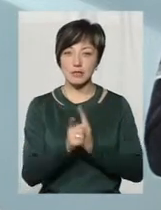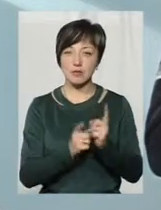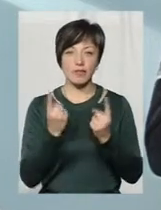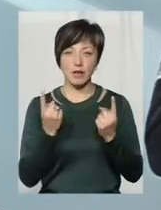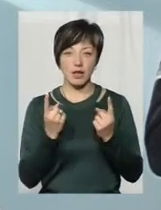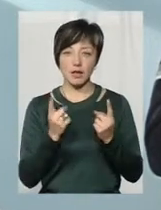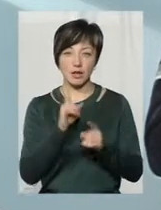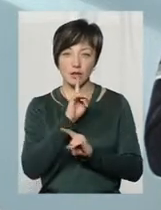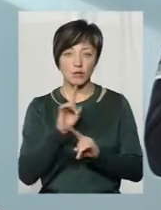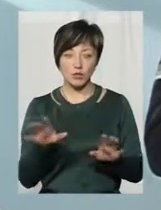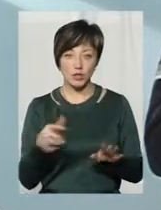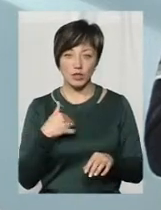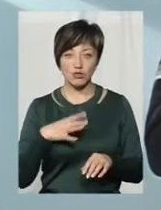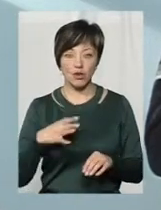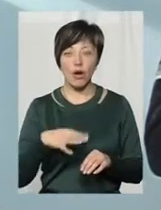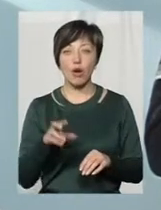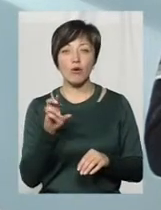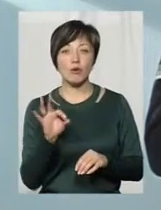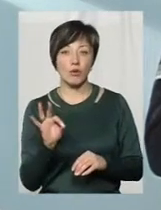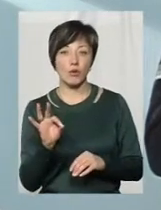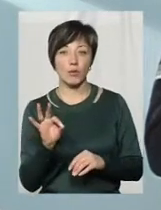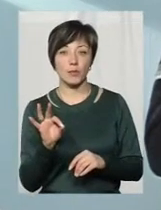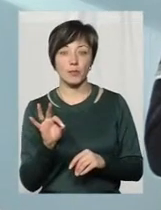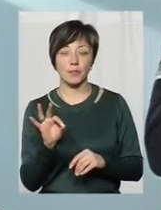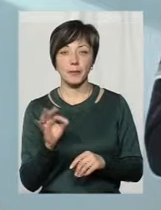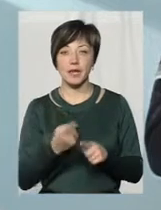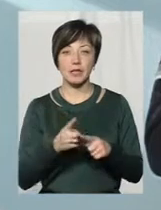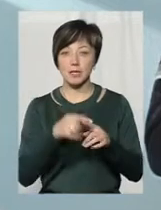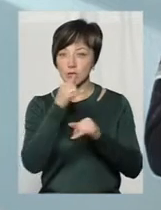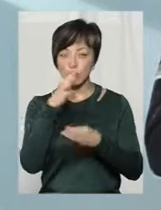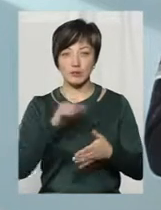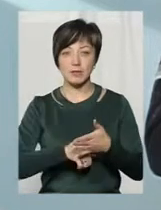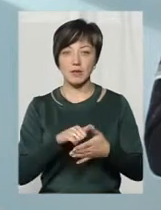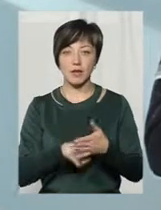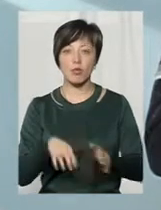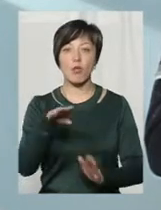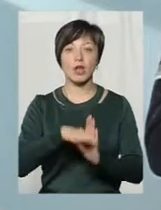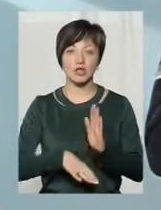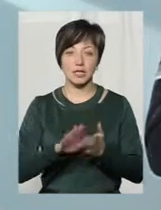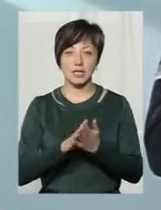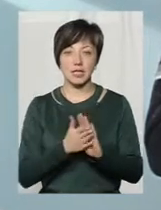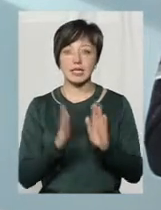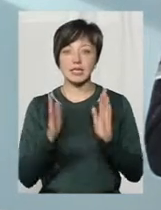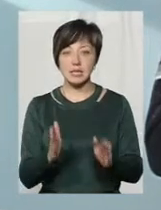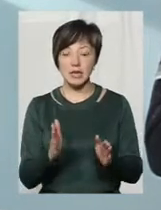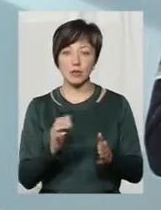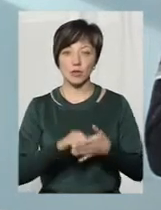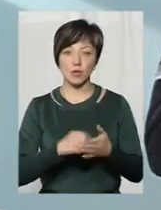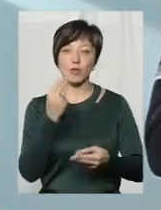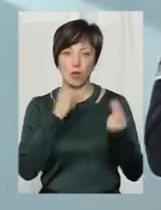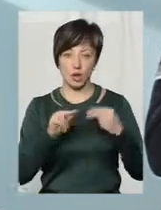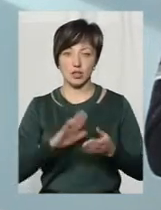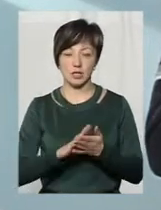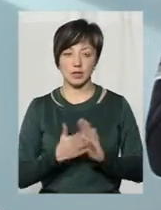великих я не чекаю, тому що це не може призвести до погіршення ситуації, це приведе до